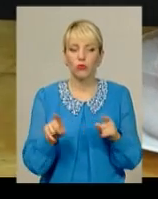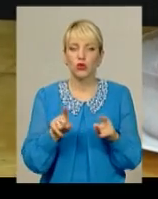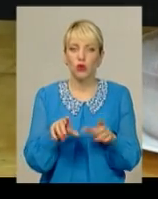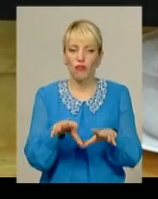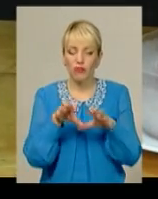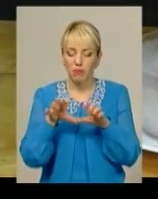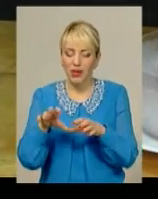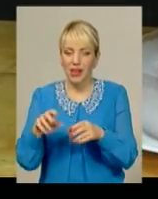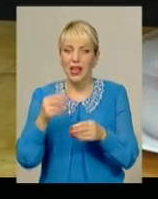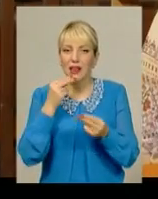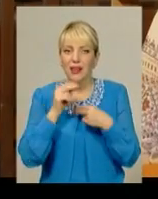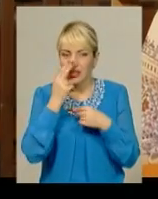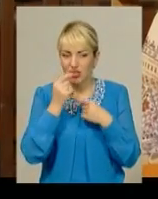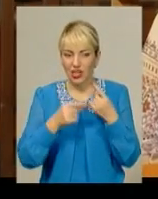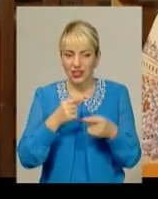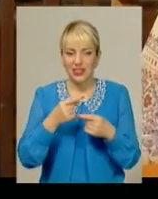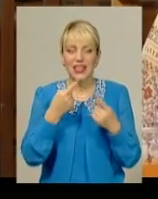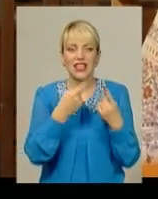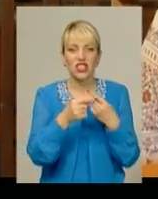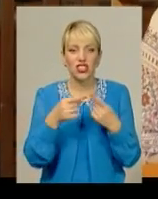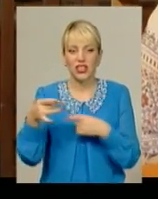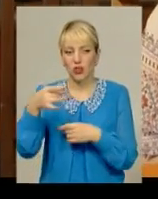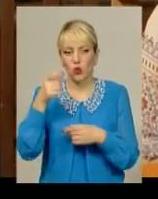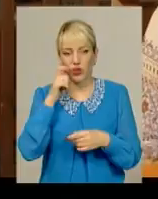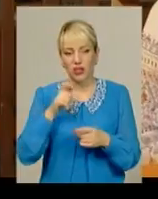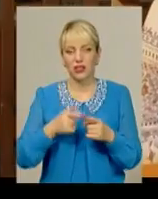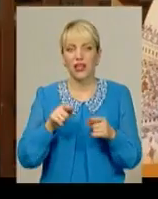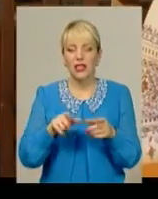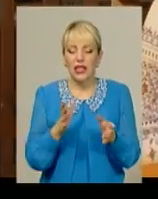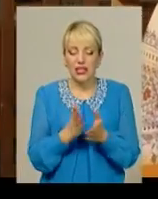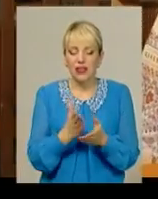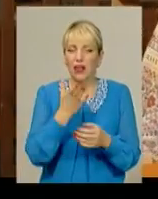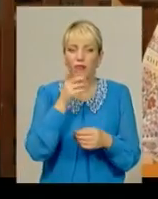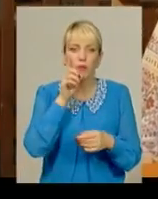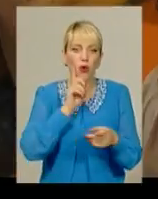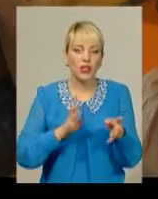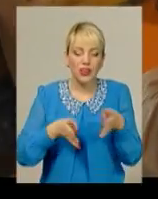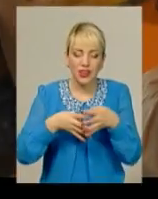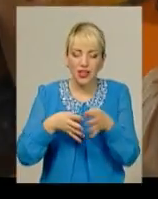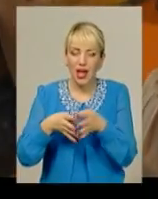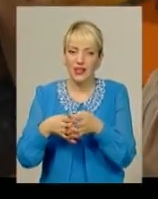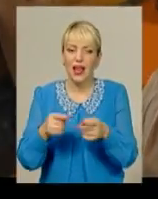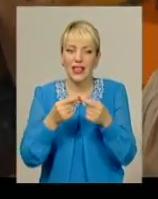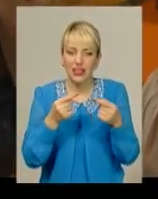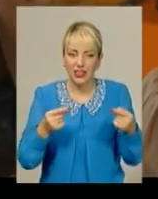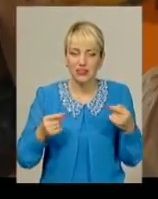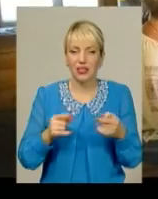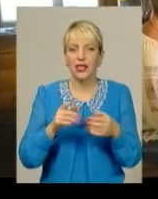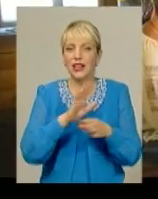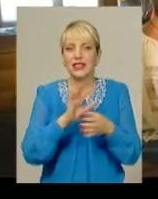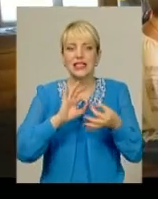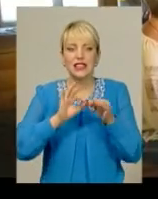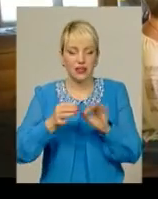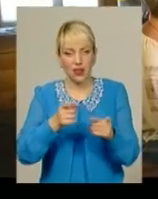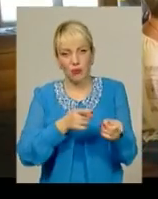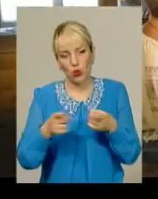традиції інших регіонів України. Подільські страви славляться гармонійним поєднанням різних інгредієнтів, нескладним приготуванням і вишуканим